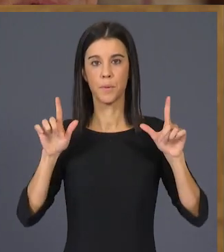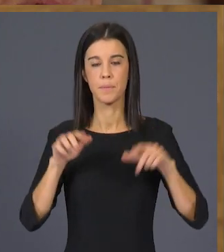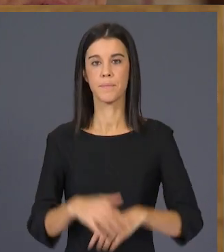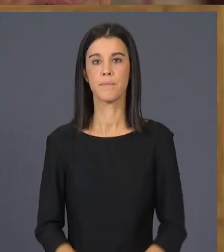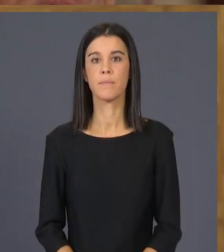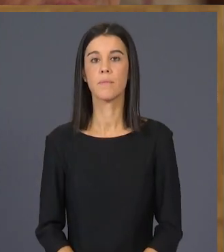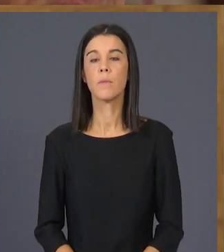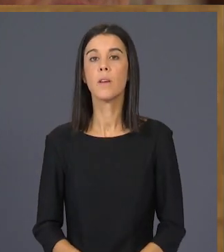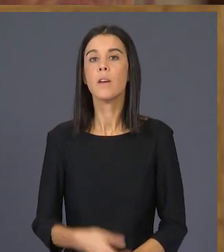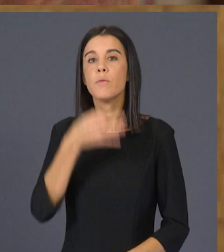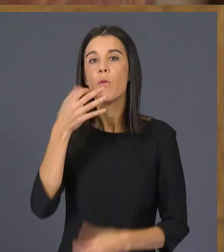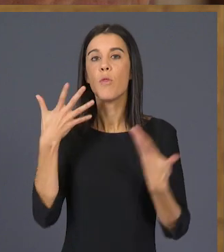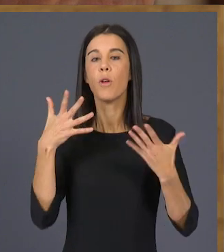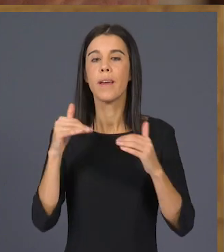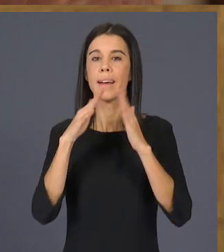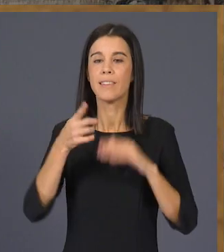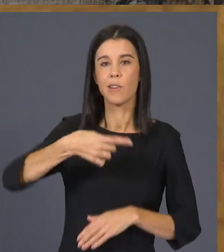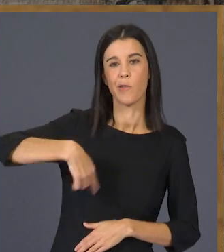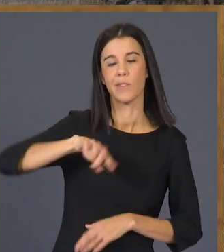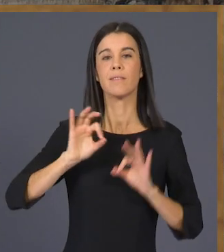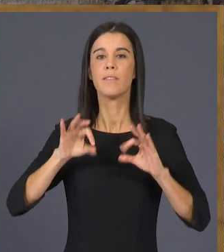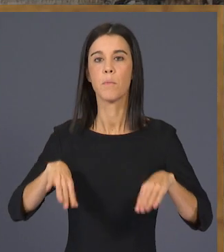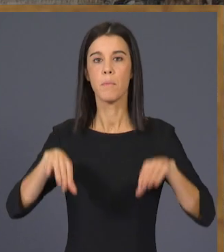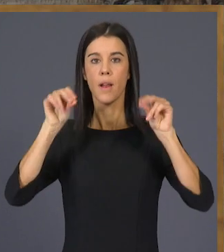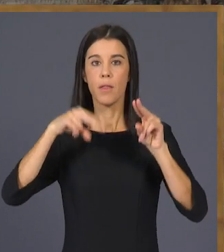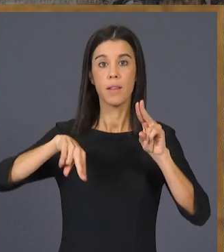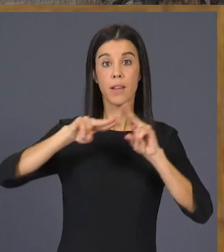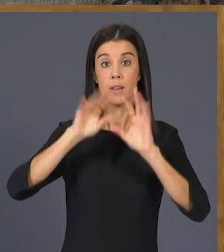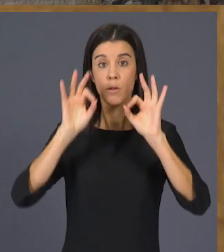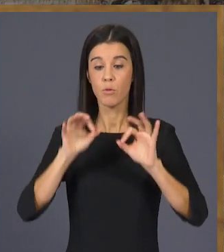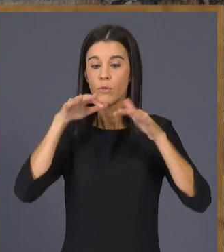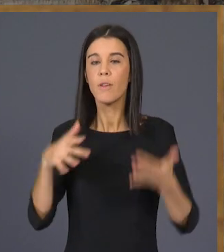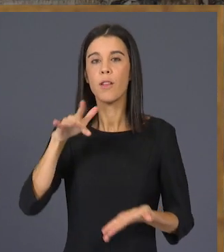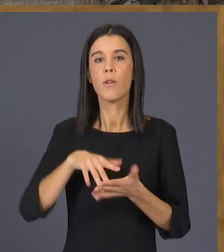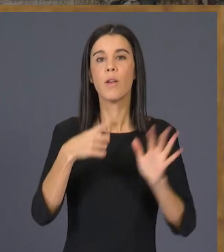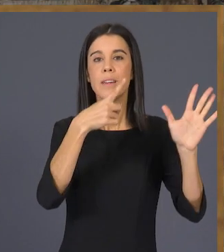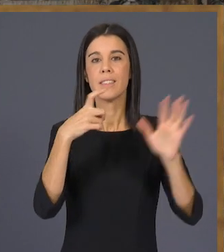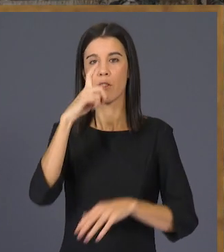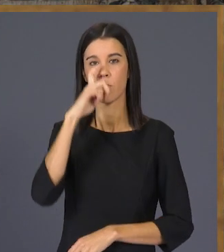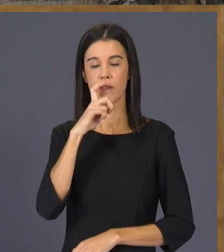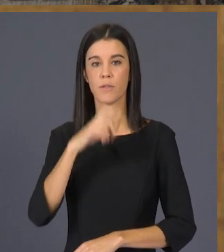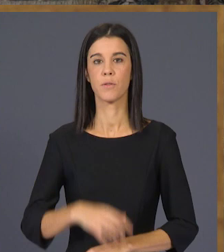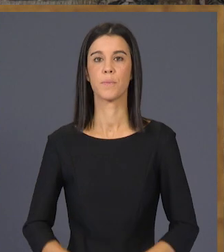I ho faig des de la casa de tots, el Palau de la Generalitat, que acaba de complir 600 anys.